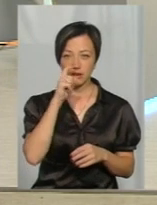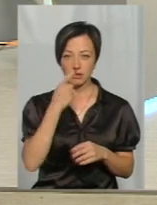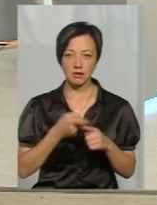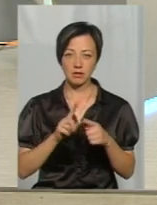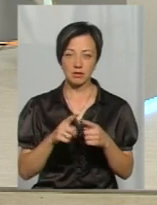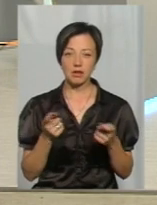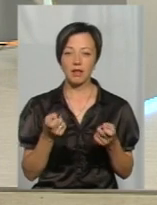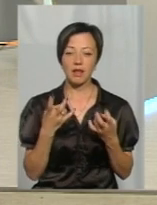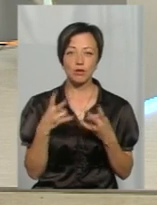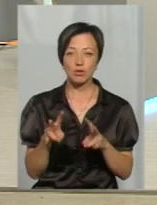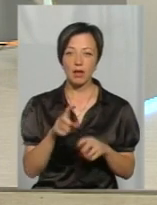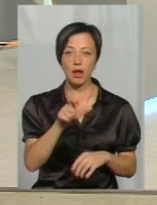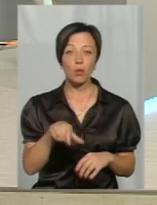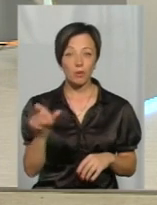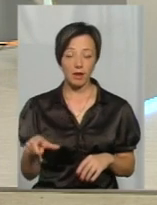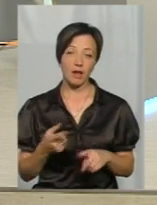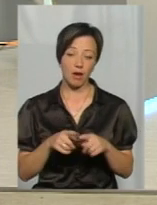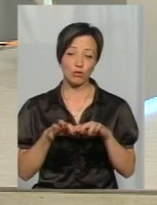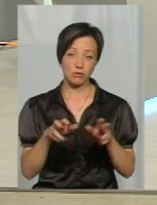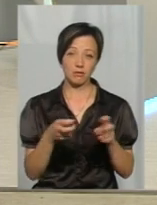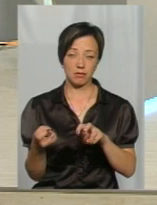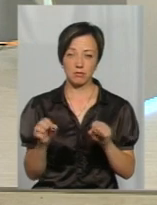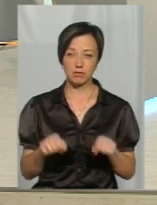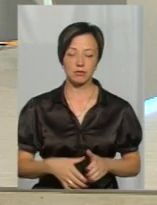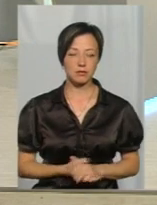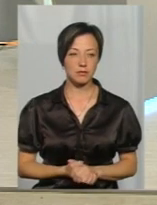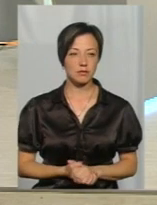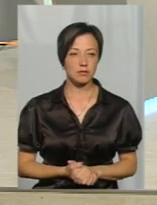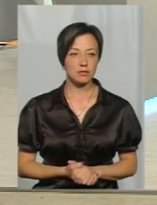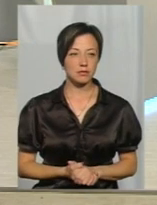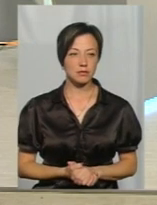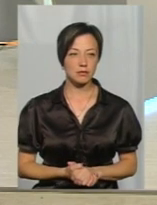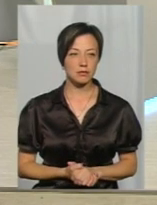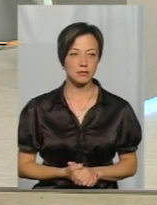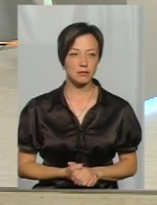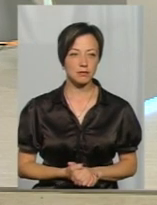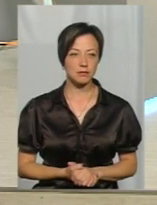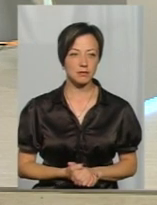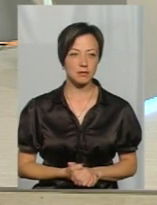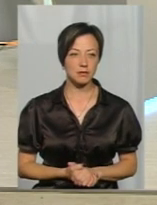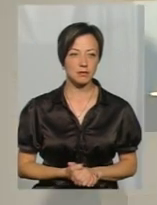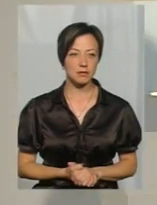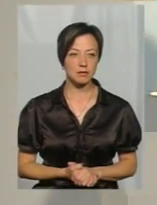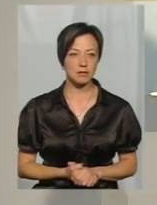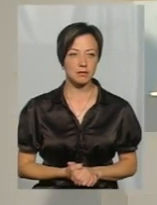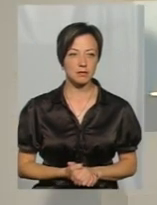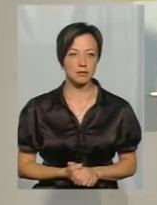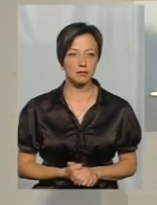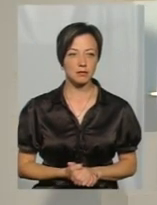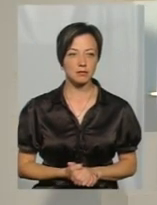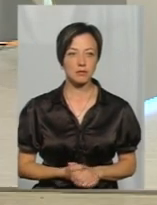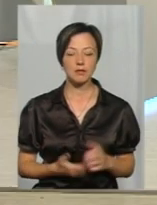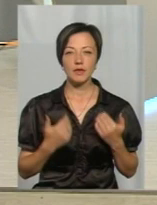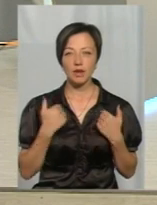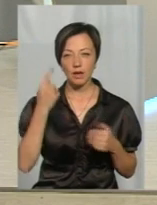токсична. Так, вона мало токсична, там, від неї ніякої не може бути якихось таких наслідків. Пані Лариса, що Ви вважаєте? Я теж думаю, що